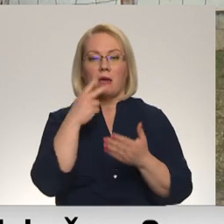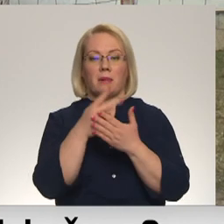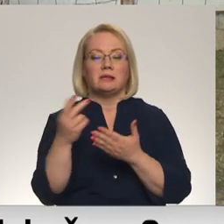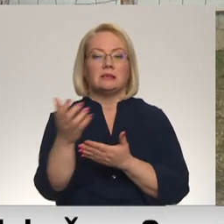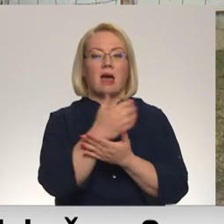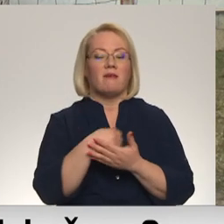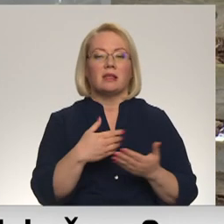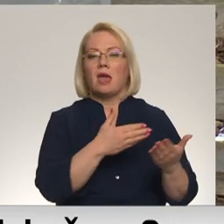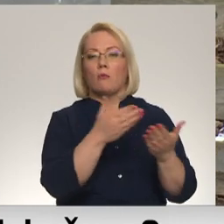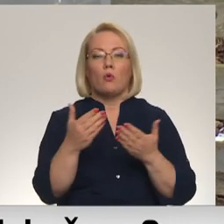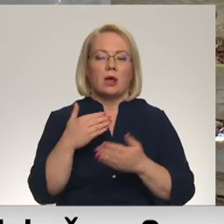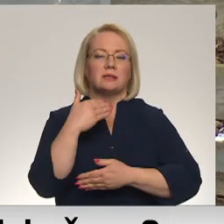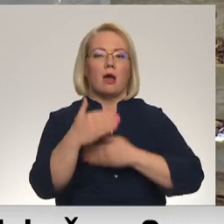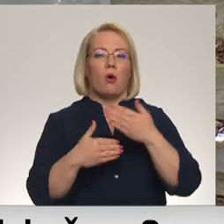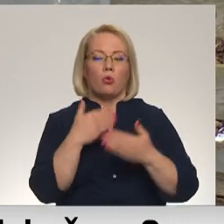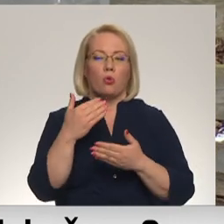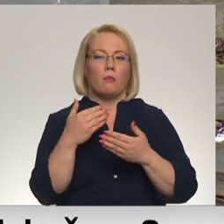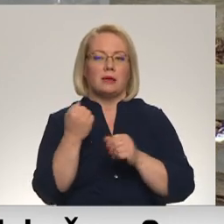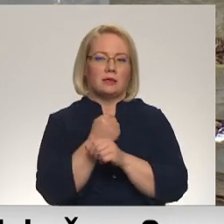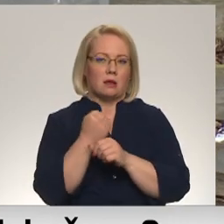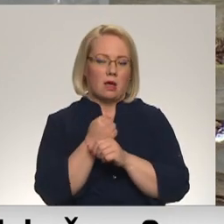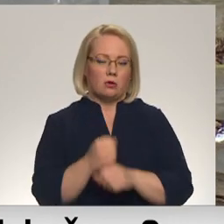iepkūras kvalitātes tekstilīs strādājumus.